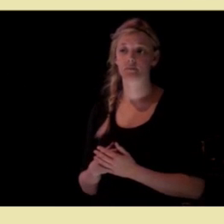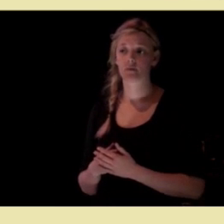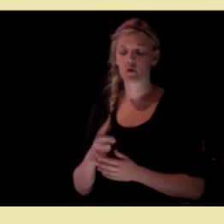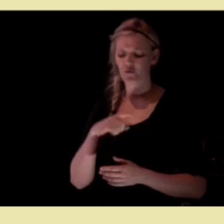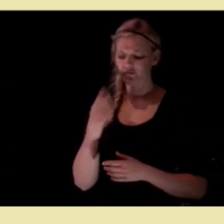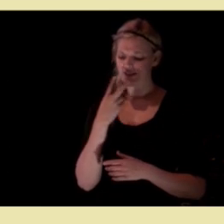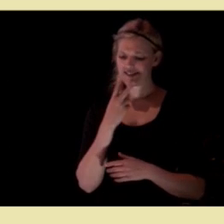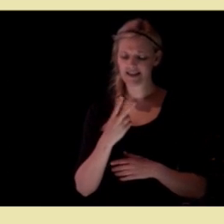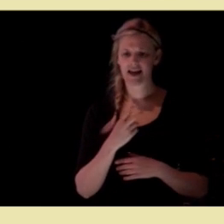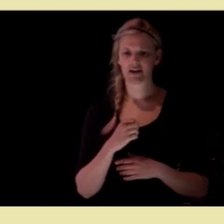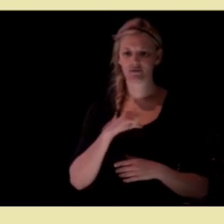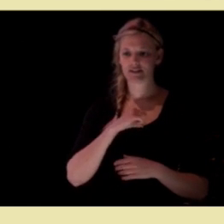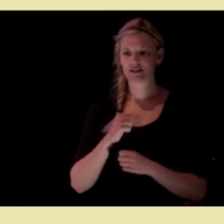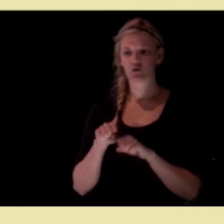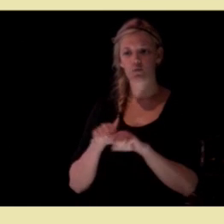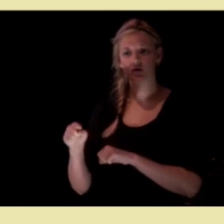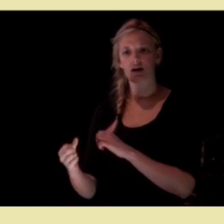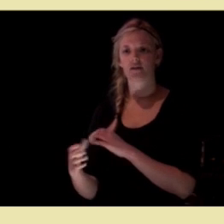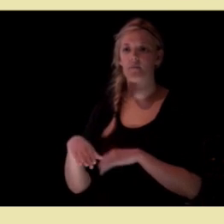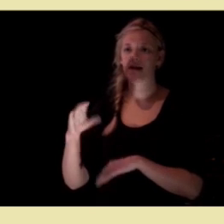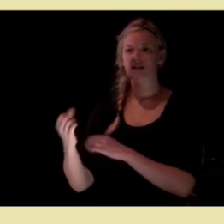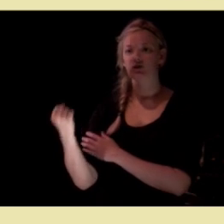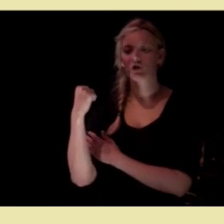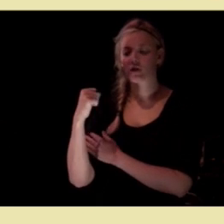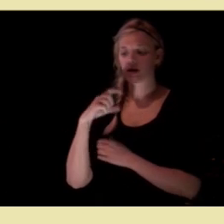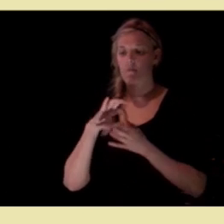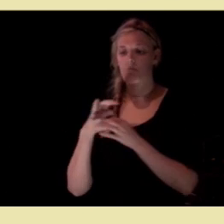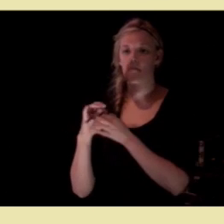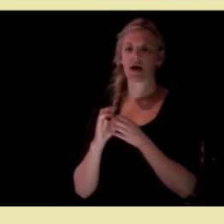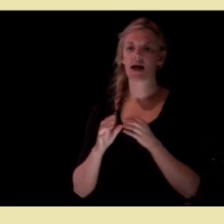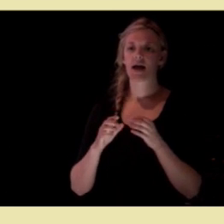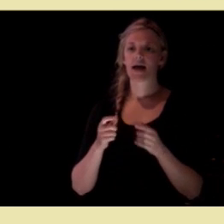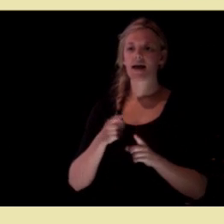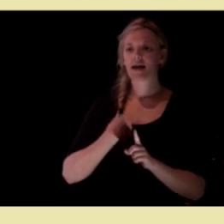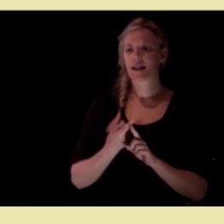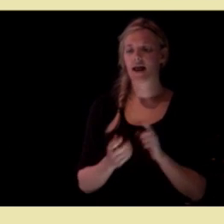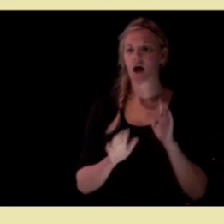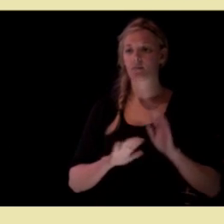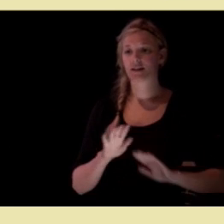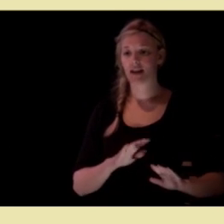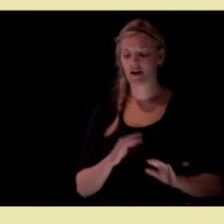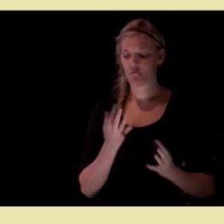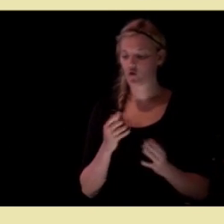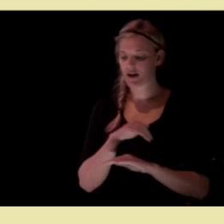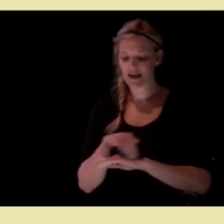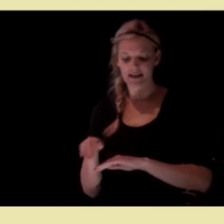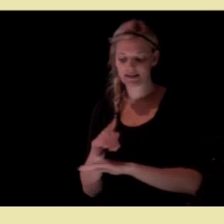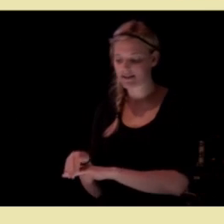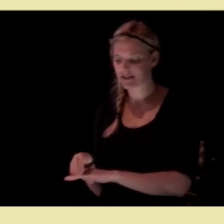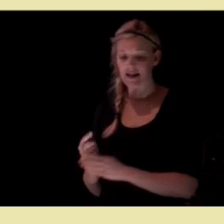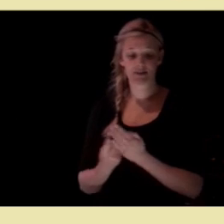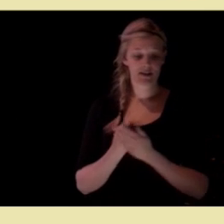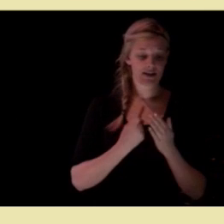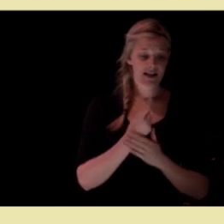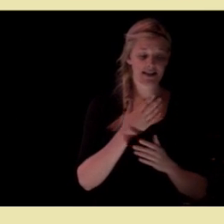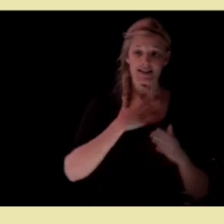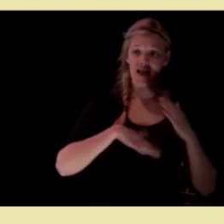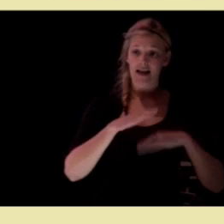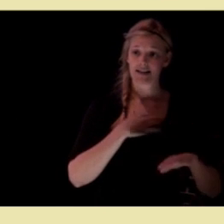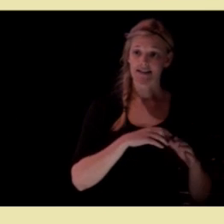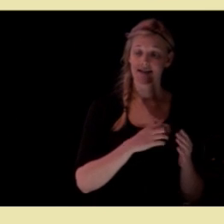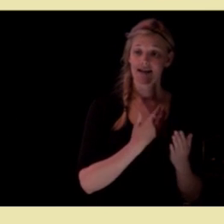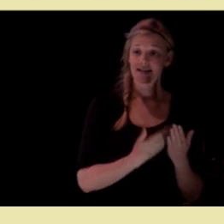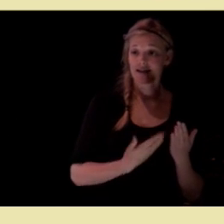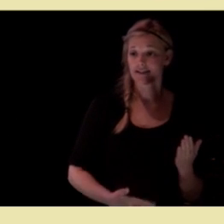kommunene kan styrke sitt ansvar innenfor rehabiliteringsområdet. Hvor skal grensen gå mellom spesialisthelsetjenesten